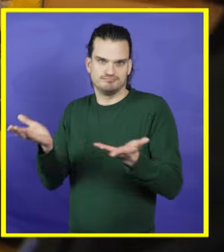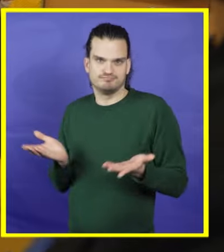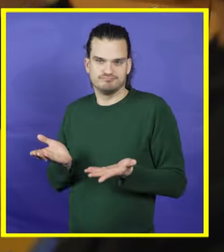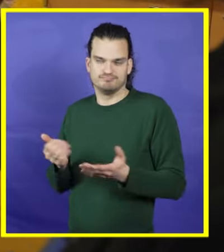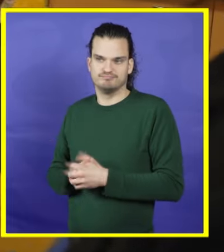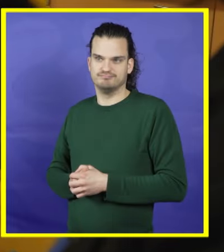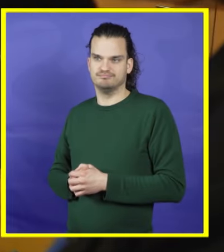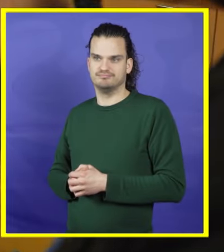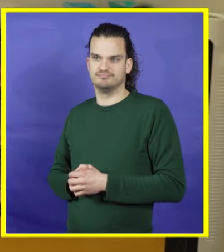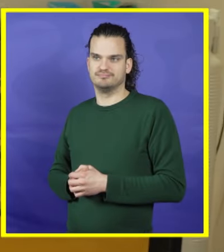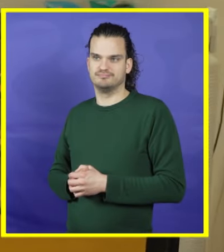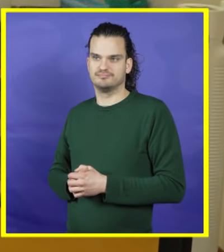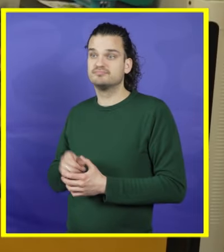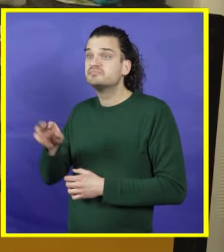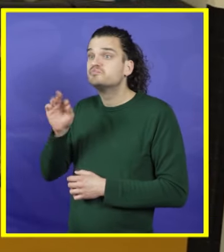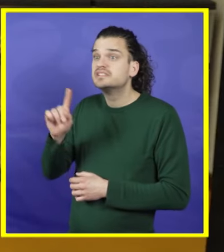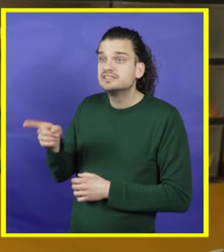Welke ga jij kiezen?